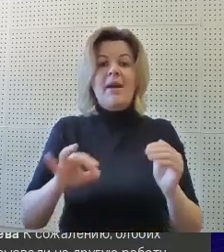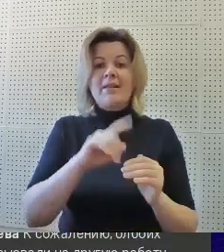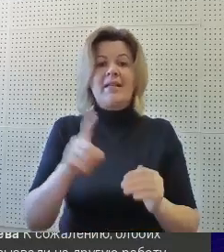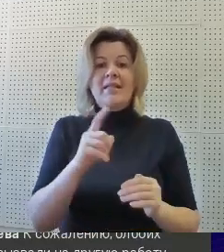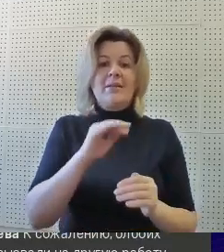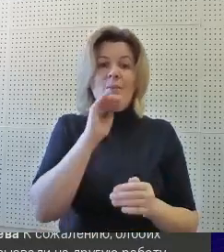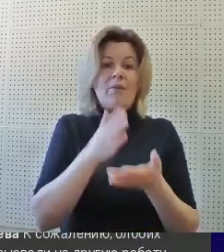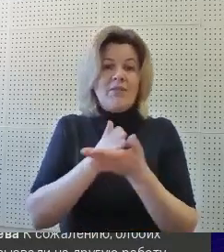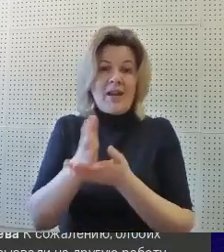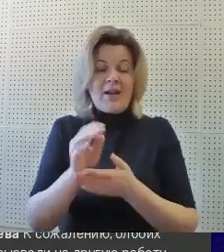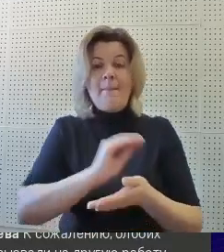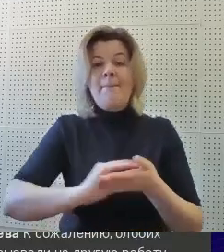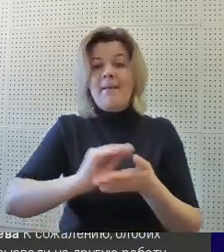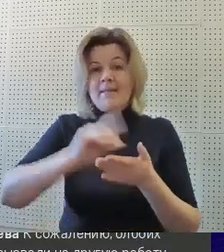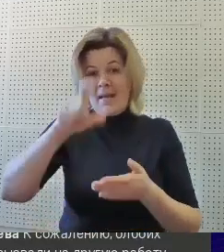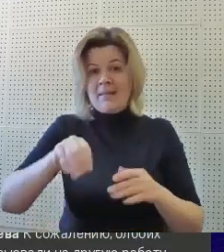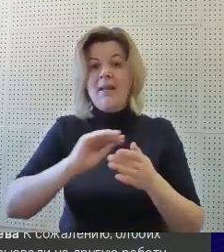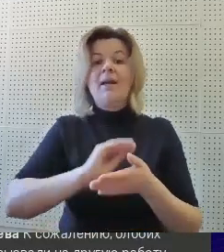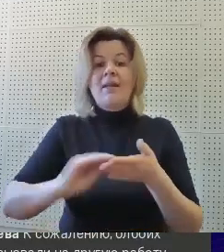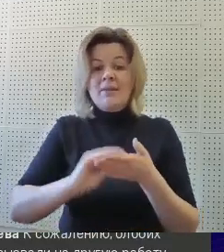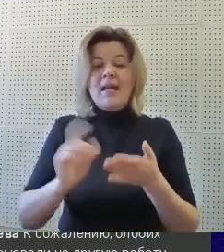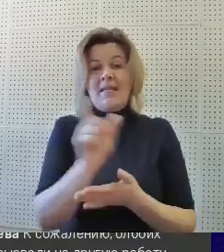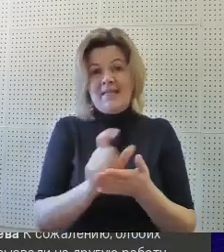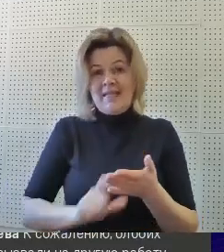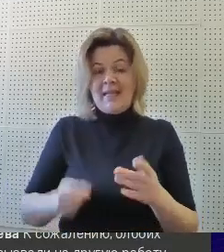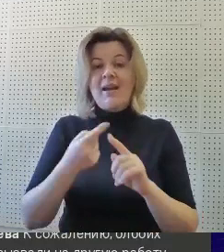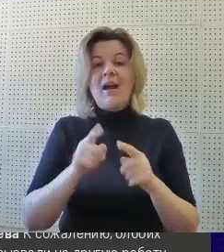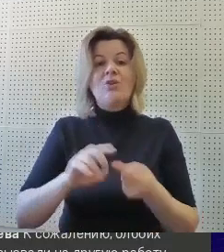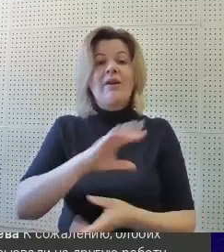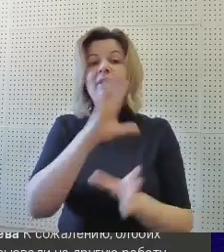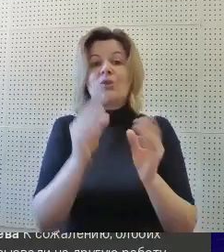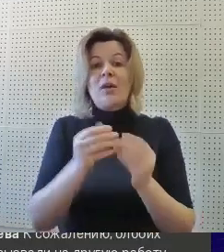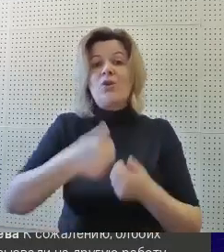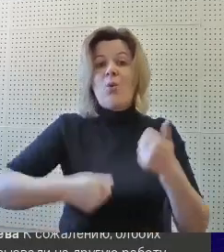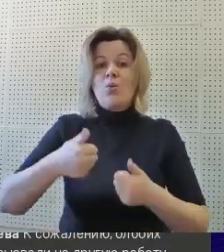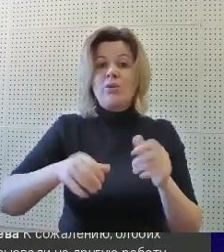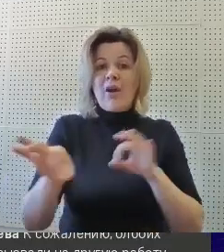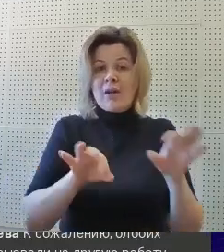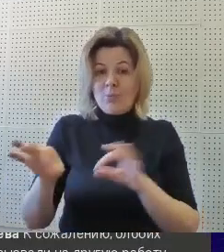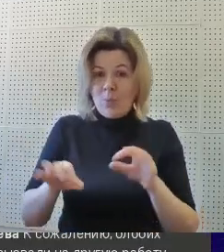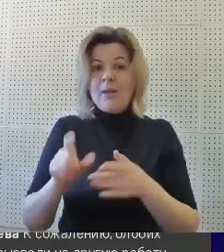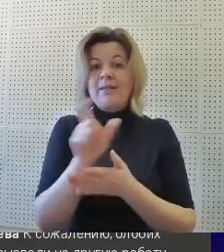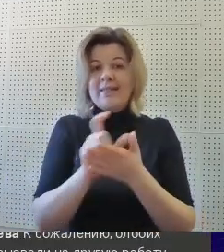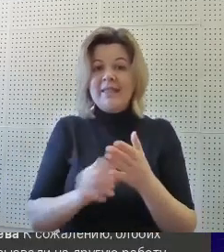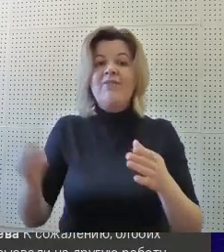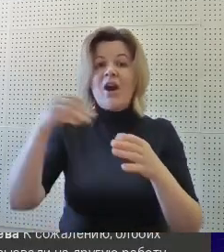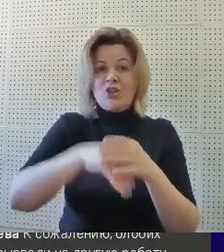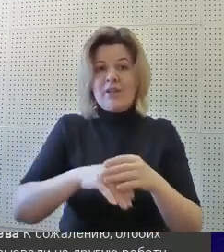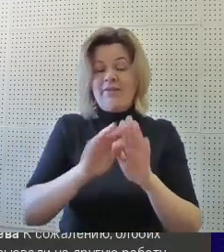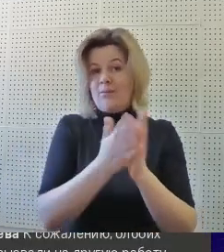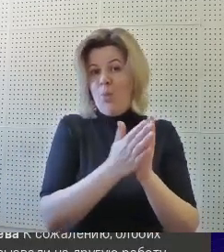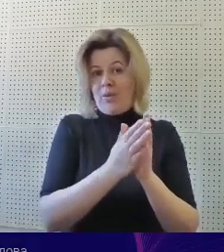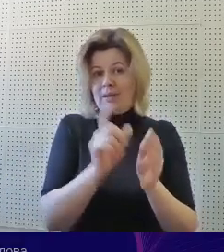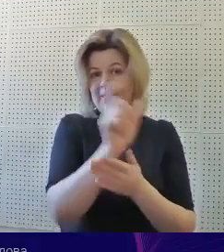Ребята из профтрека писатель написали стихи, которые в результате конкурсного отбора вошли в